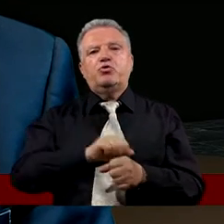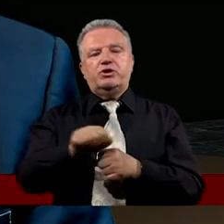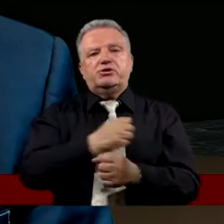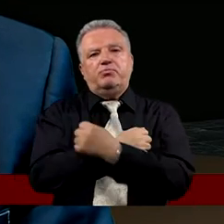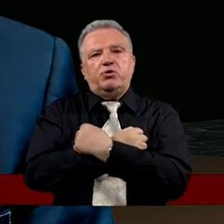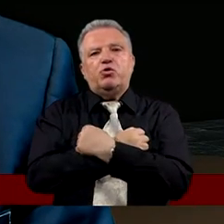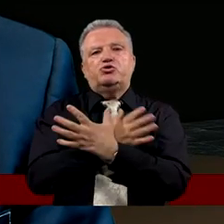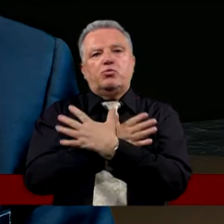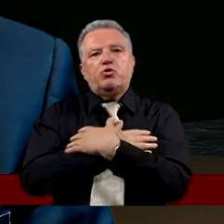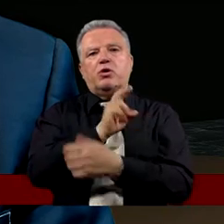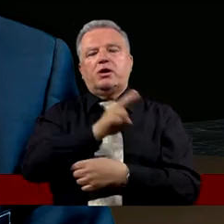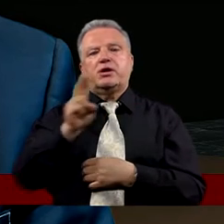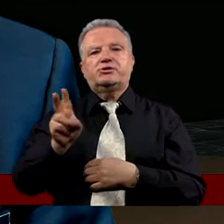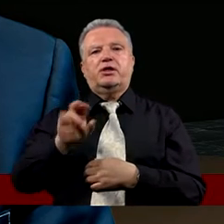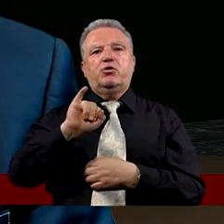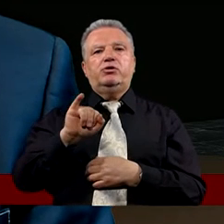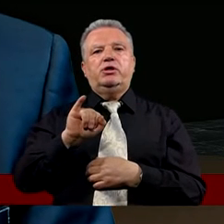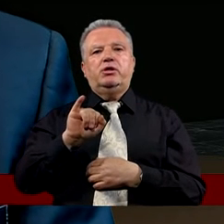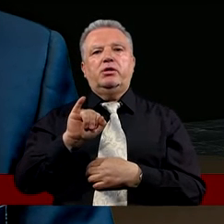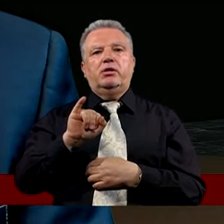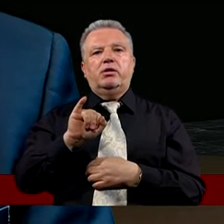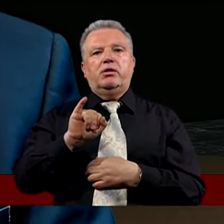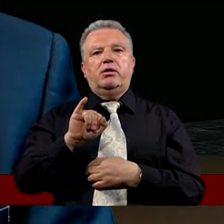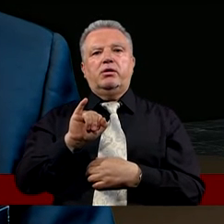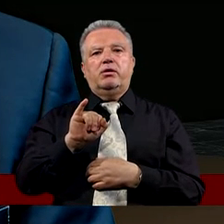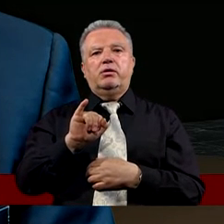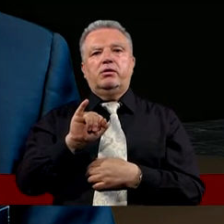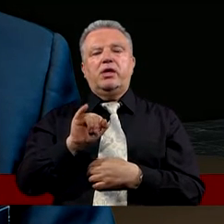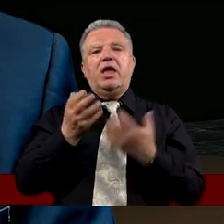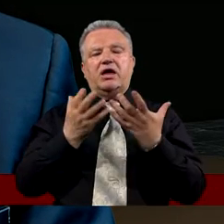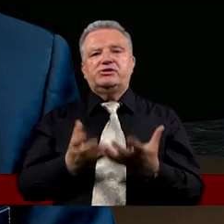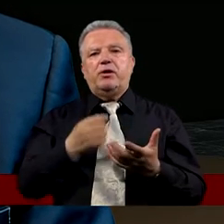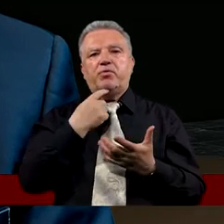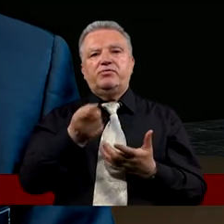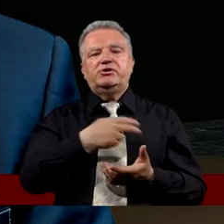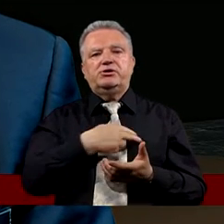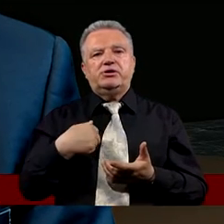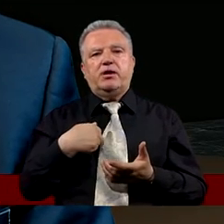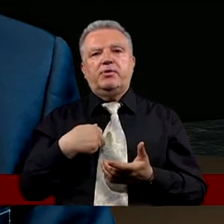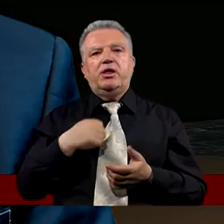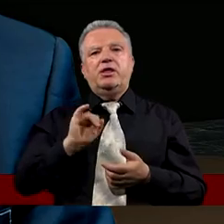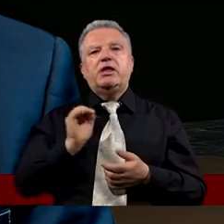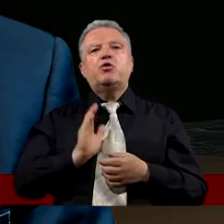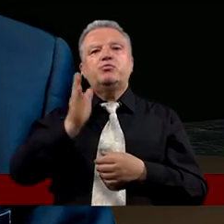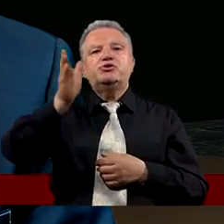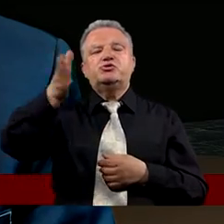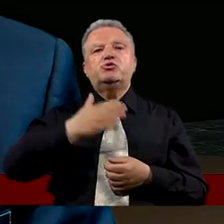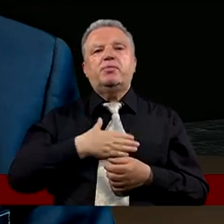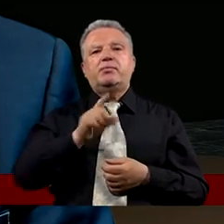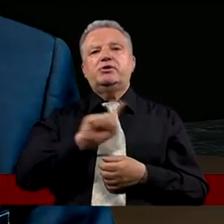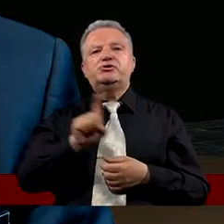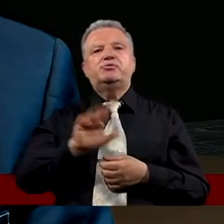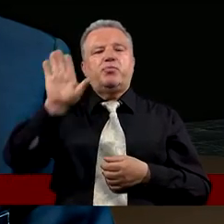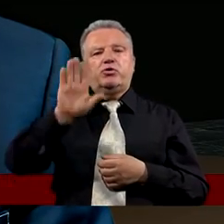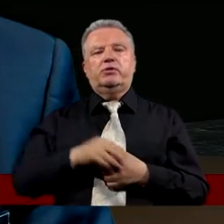jest miłością, kocha każdego z nas i chce powiedzieć nam, jaką przyszłość mamy